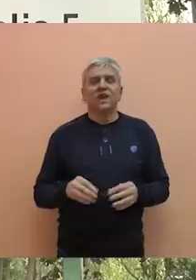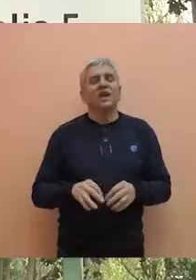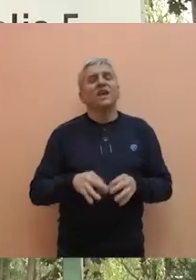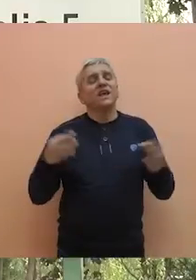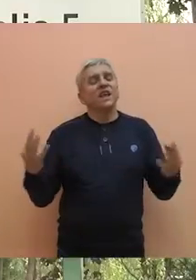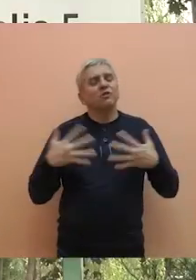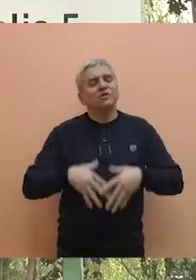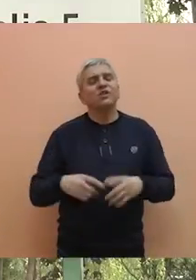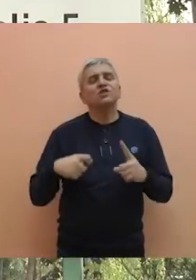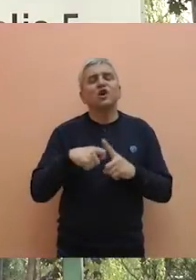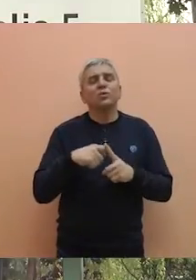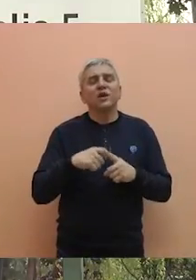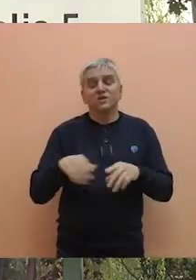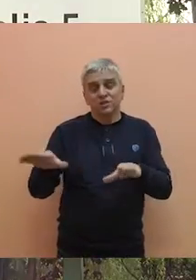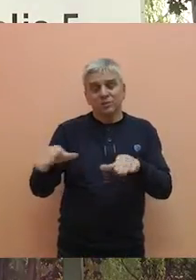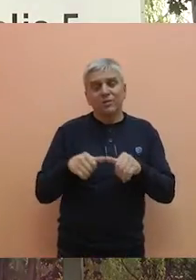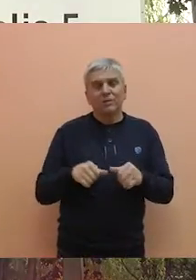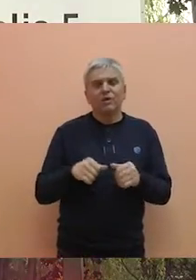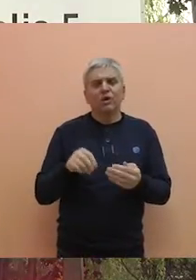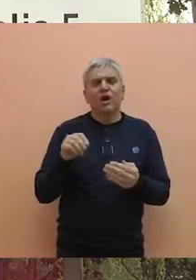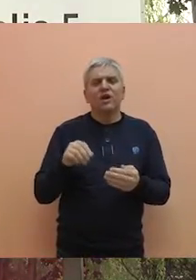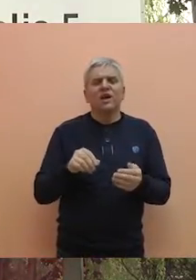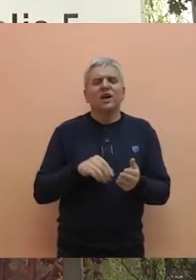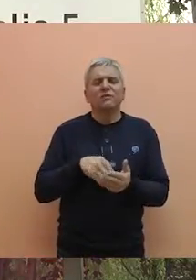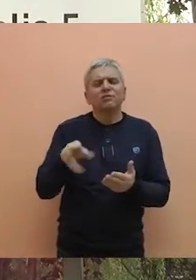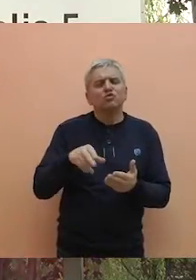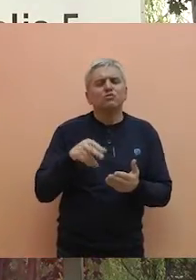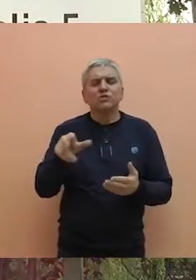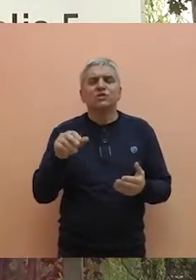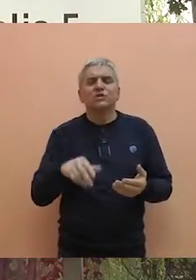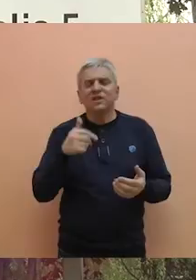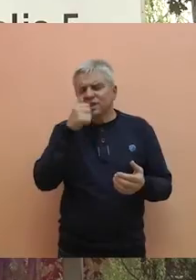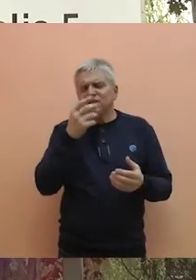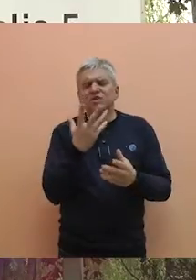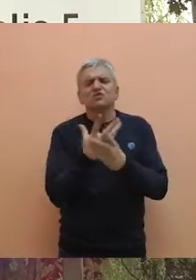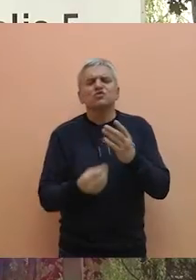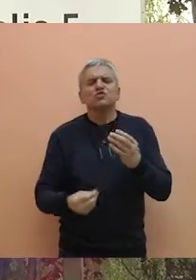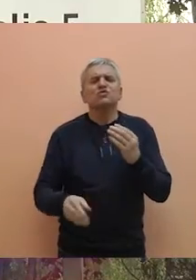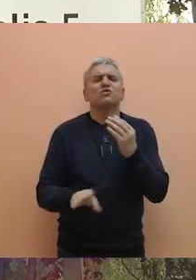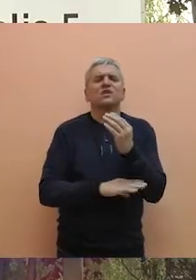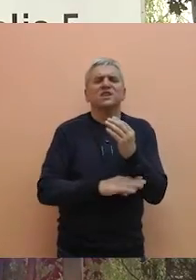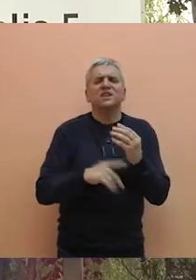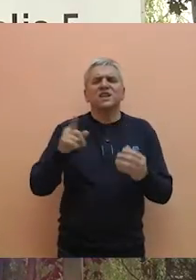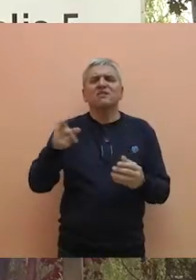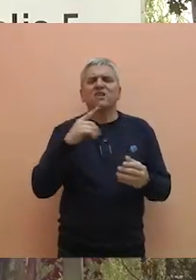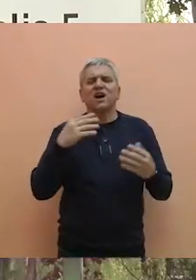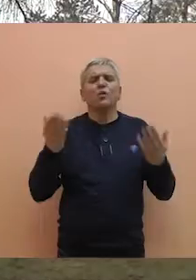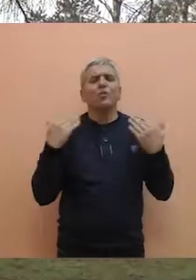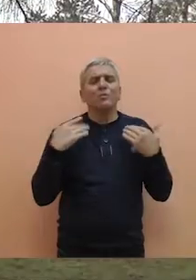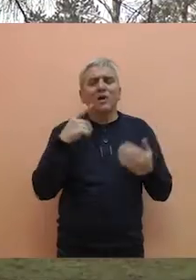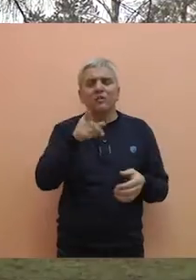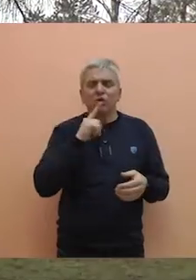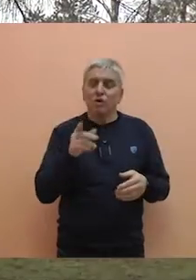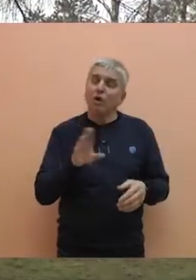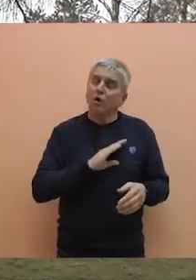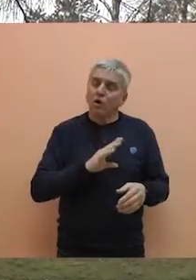Javno preduzeće Komunalac primilo je peticiju građana za uređenje i uklanjanje porušenih i suvih stabala u Goranskom parku koja predstavljaju